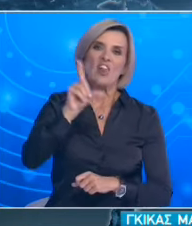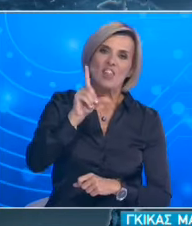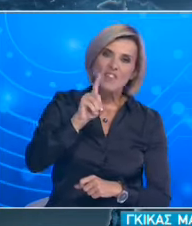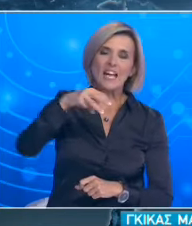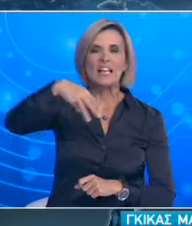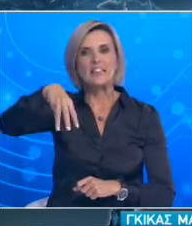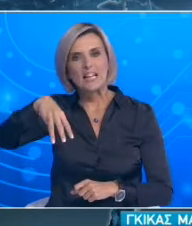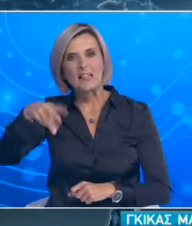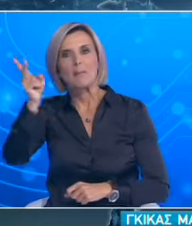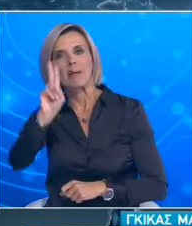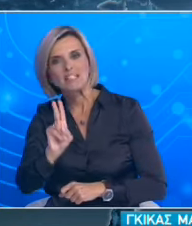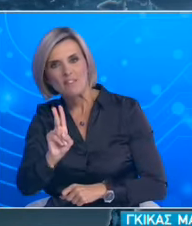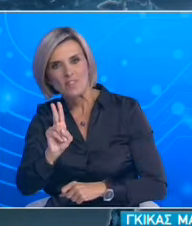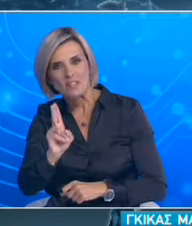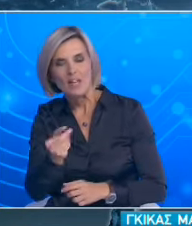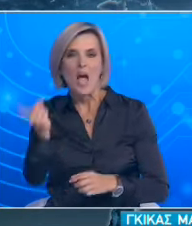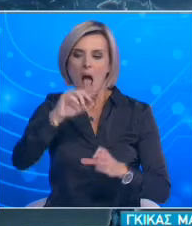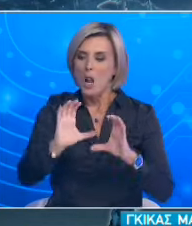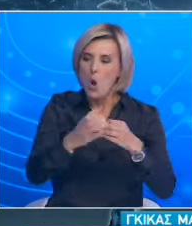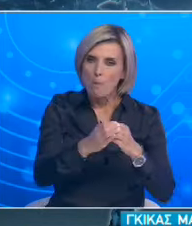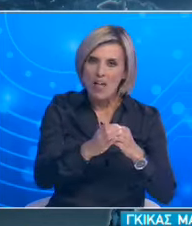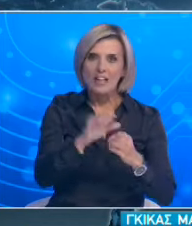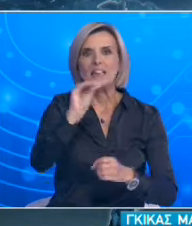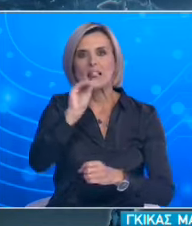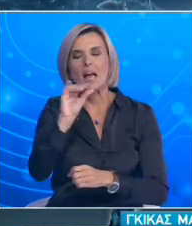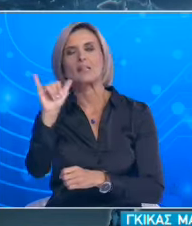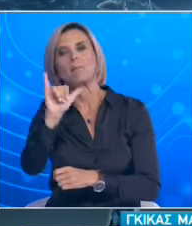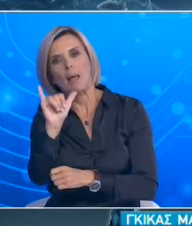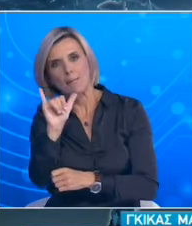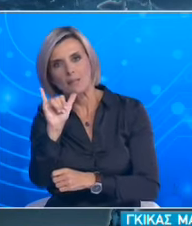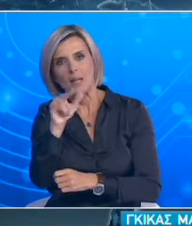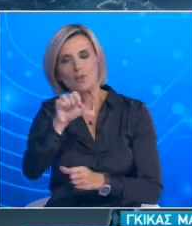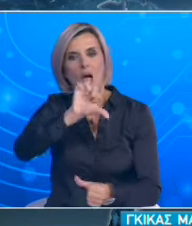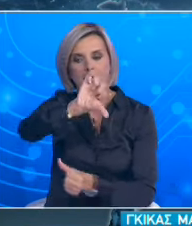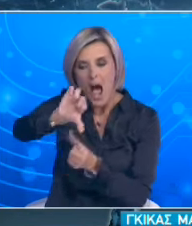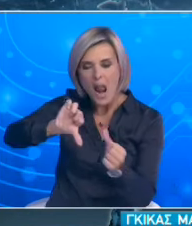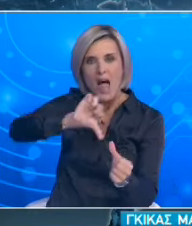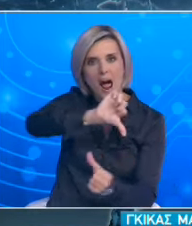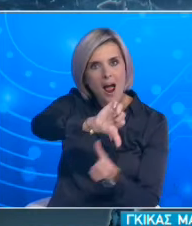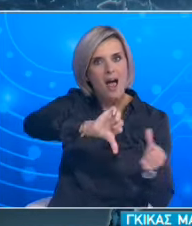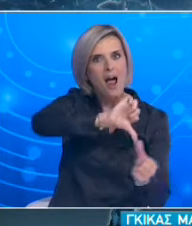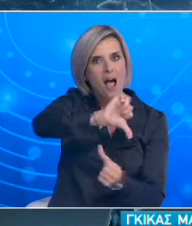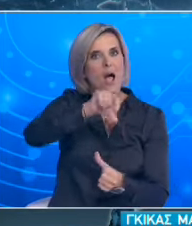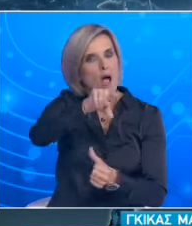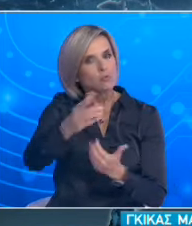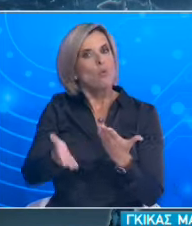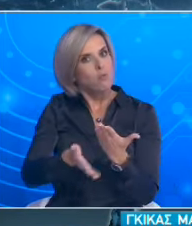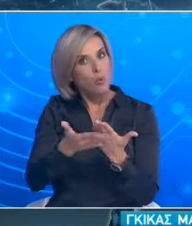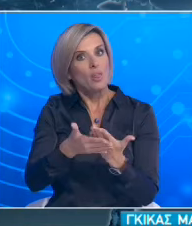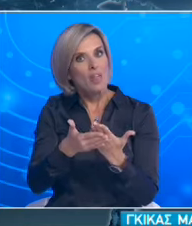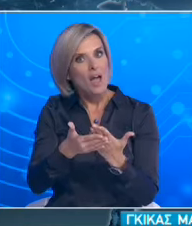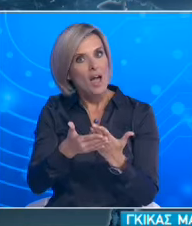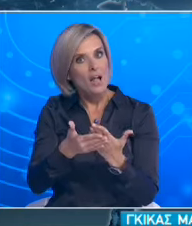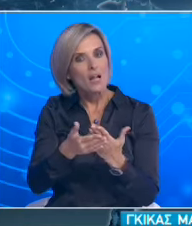ερχόντουσαν σε επαφή. Δεν ήταν ότι ήταν σε άλλες τάξεις και ερχόντουσαν σε επαφή. Είναι τελείως διαφορετικό το εκπεριτροπής από το να έχω πολλές